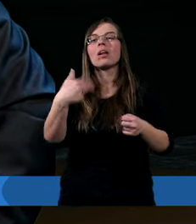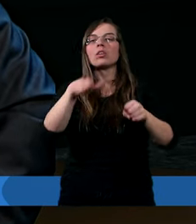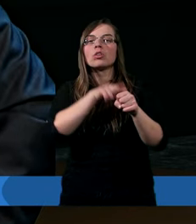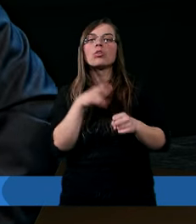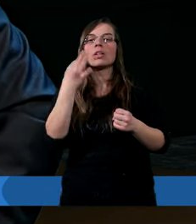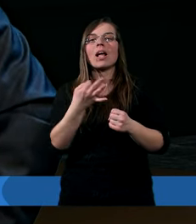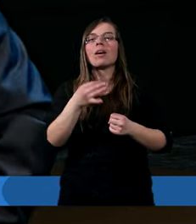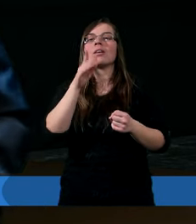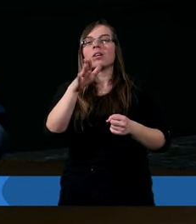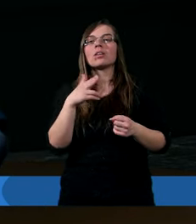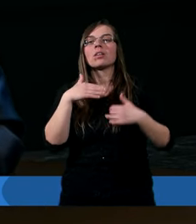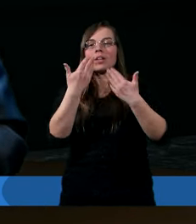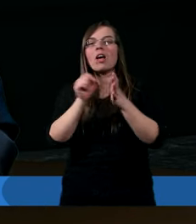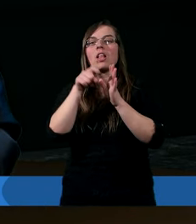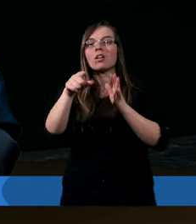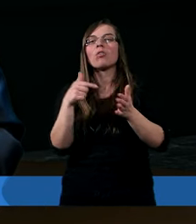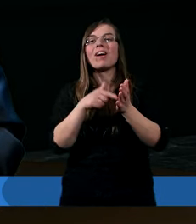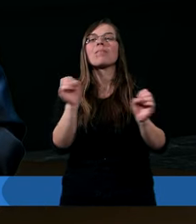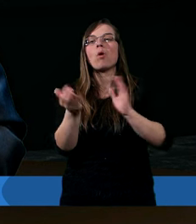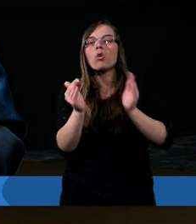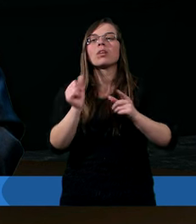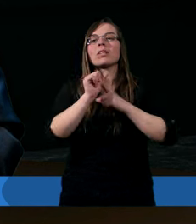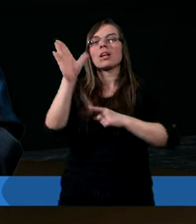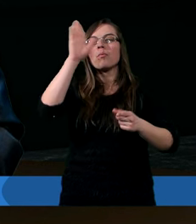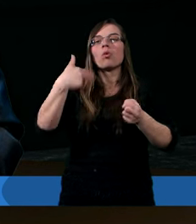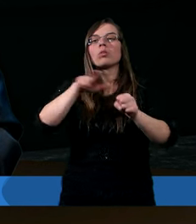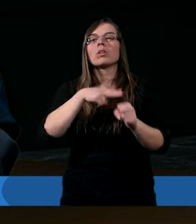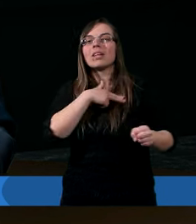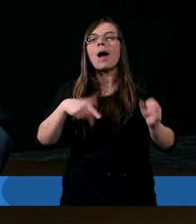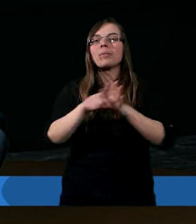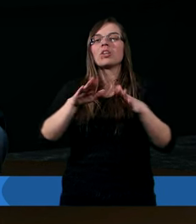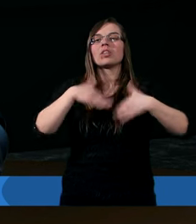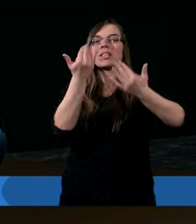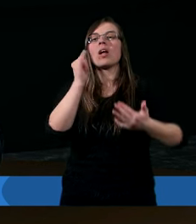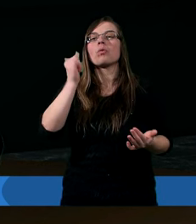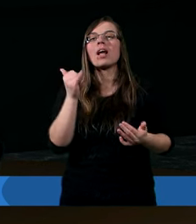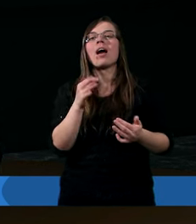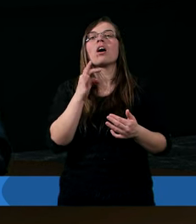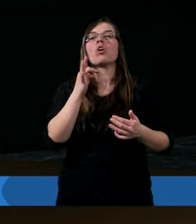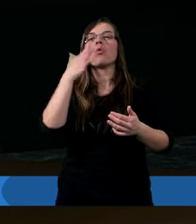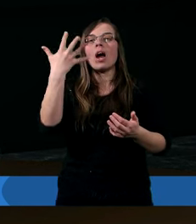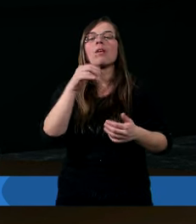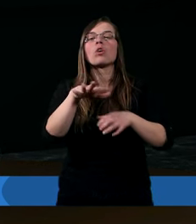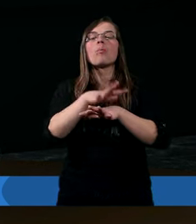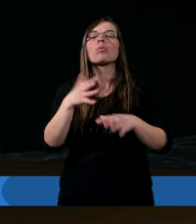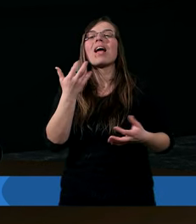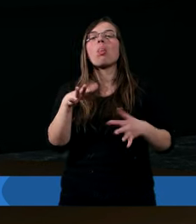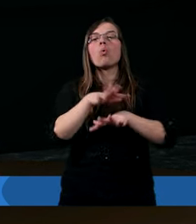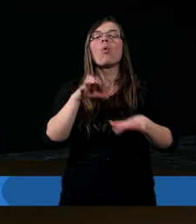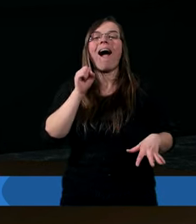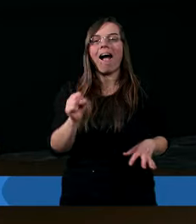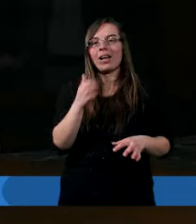nas do tego właśnie przysposobił jest Bóg, który nam też dał jako rękojmie Ducha.